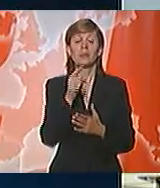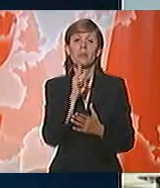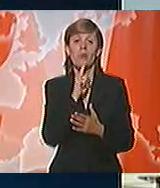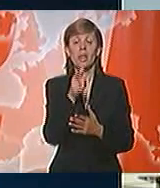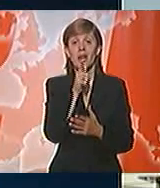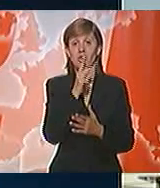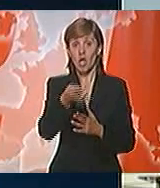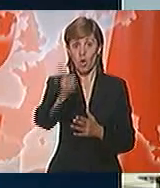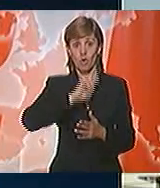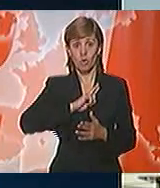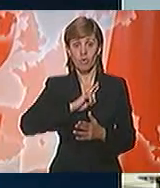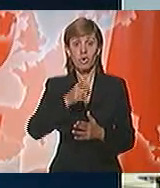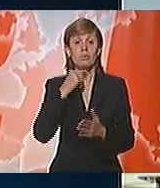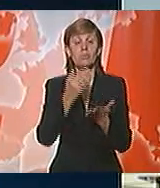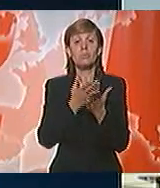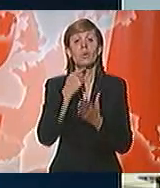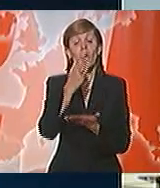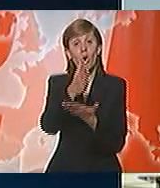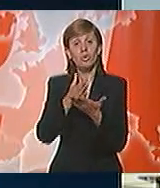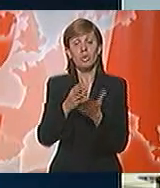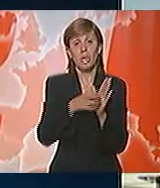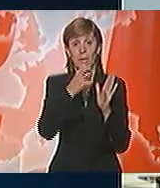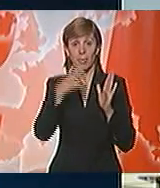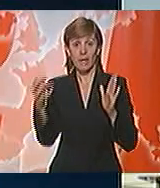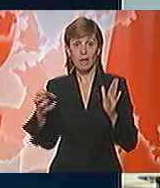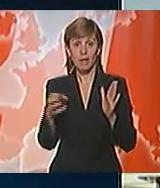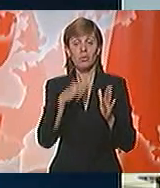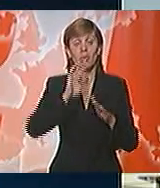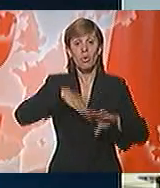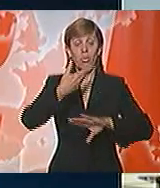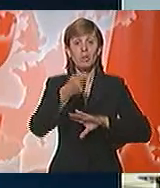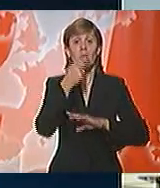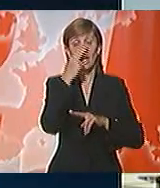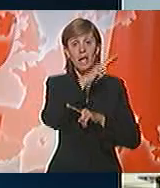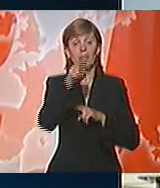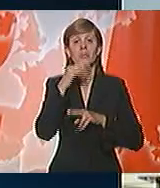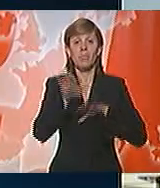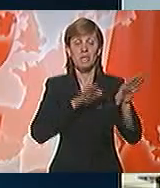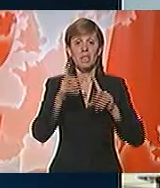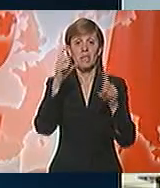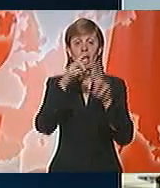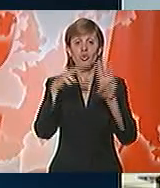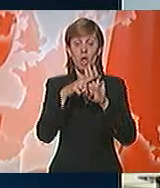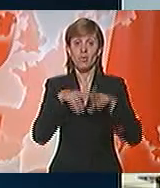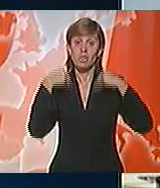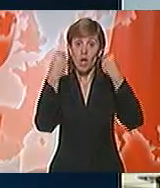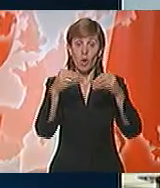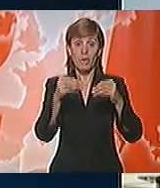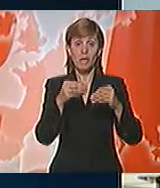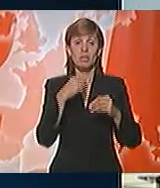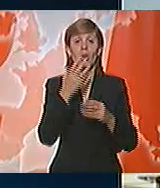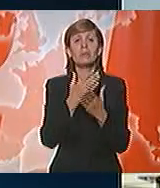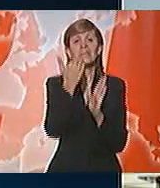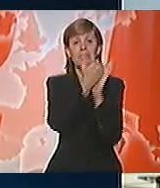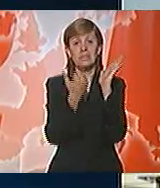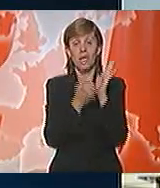traže odgovore u određenom periodu, a potom je nadležni ministar Dragan Šutanovac obradložio set